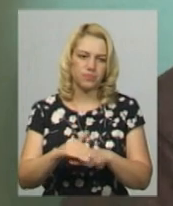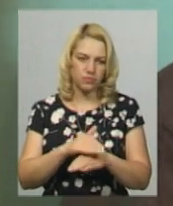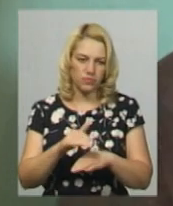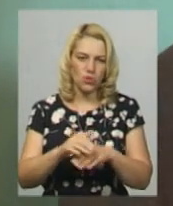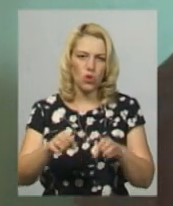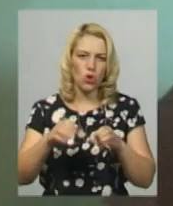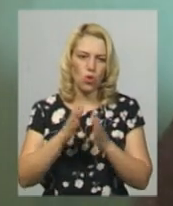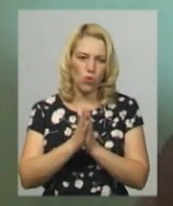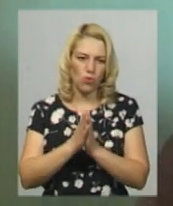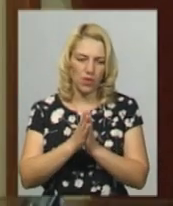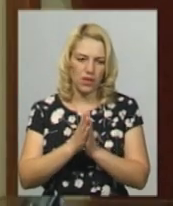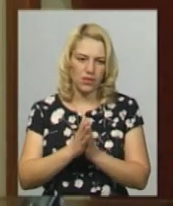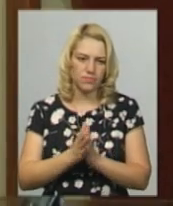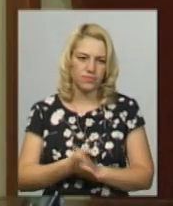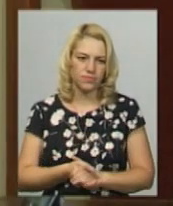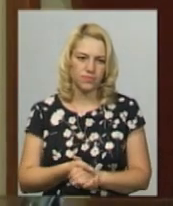Навроцький.